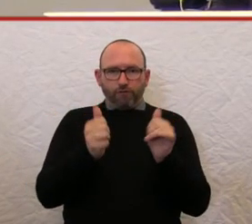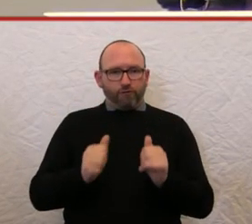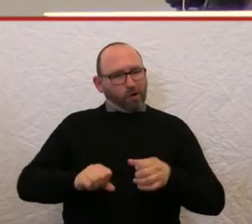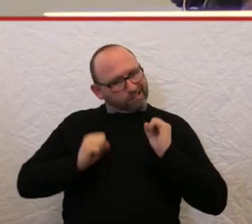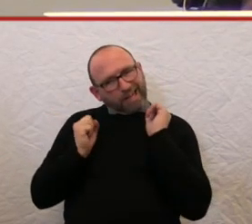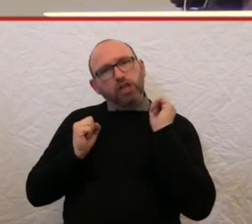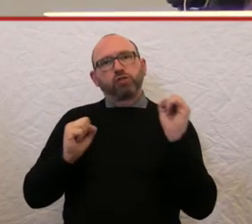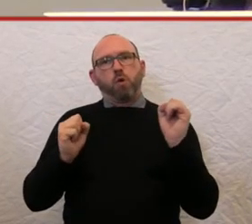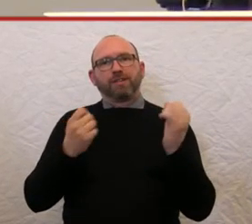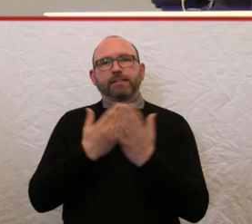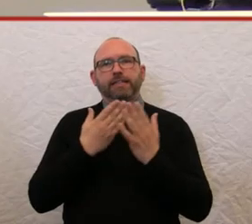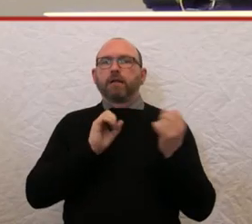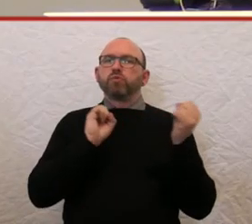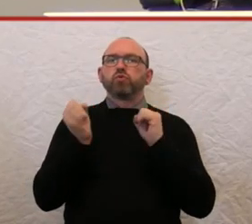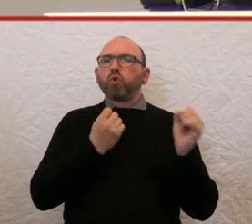Engagements